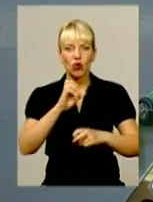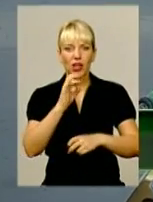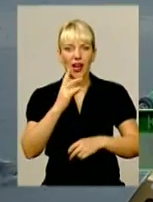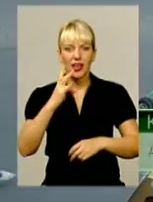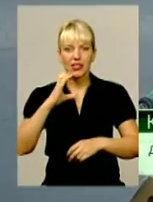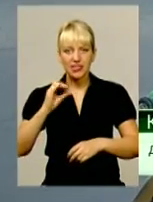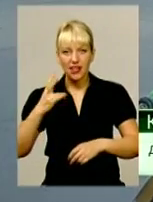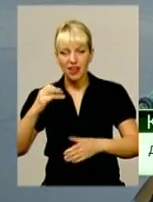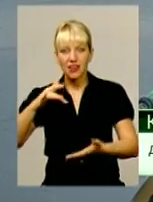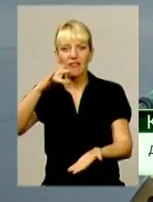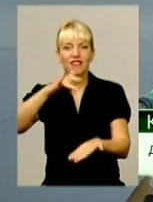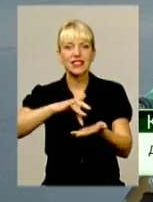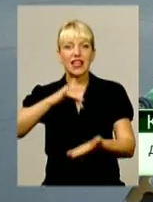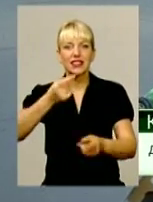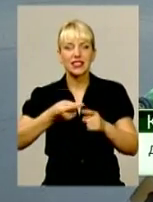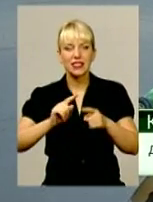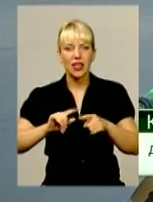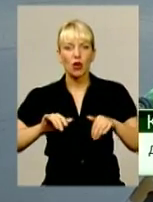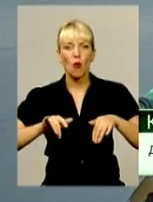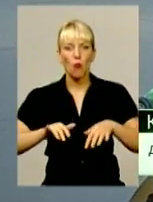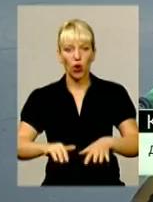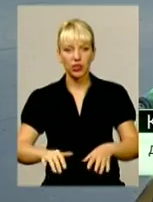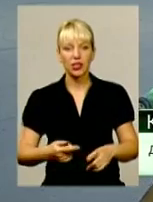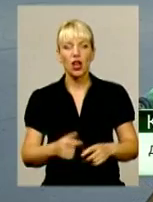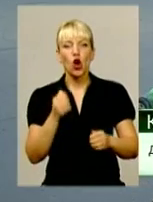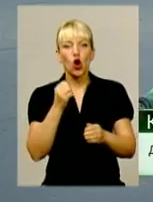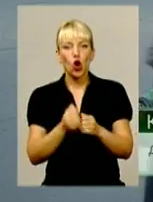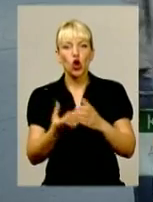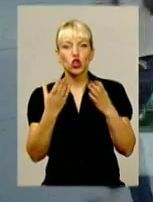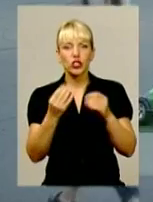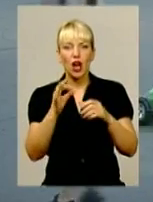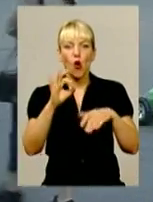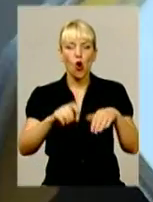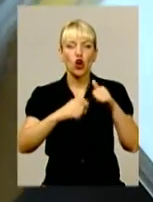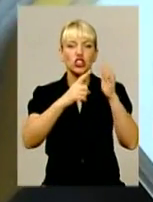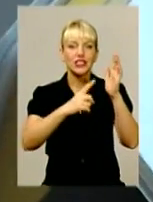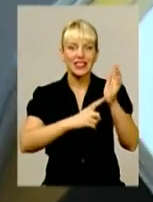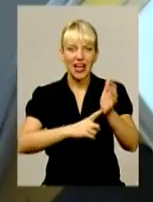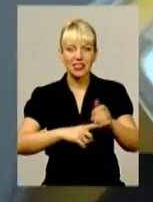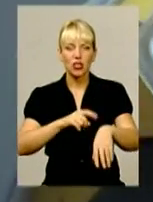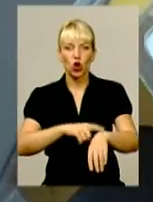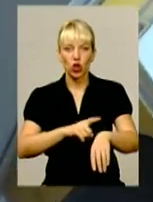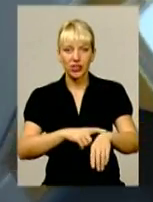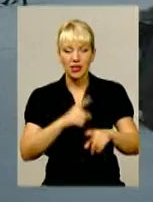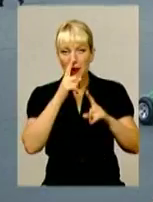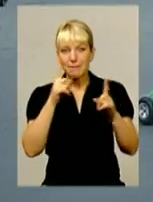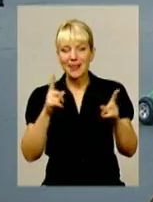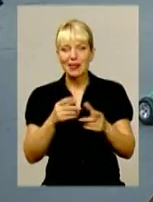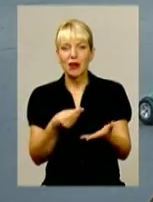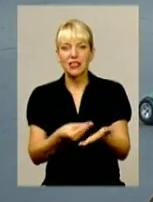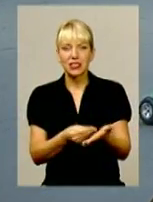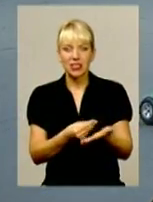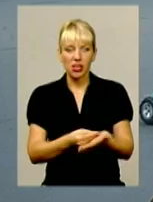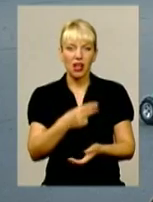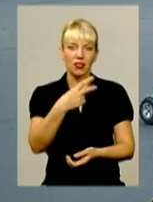на протязі цих 10 днів, починаючи о 16-й годині з мінімальною ціною квитка від 20 до 100 років, глядачі